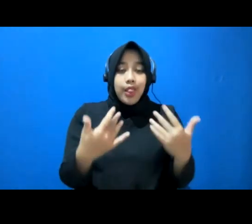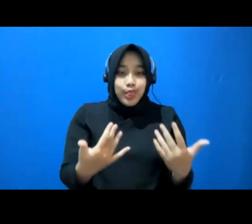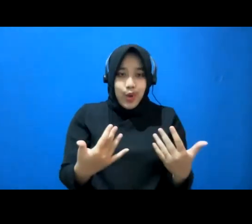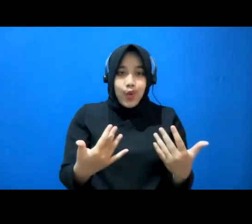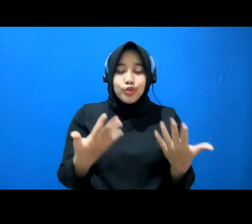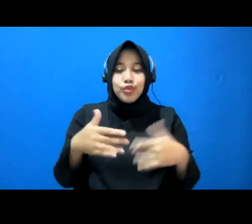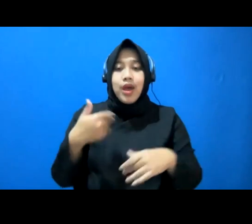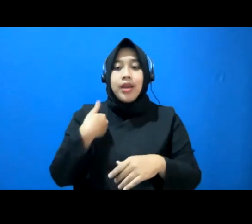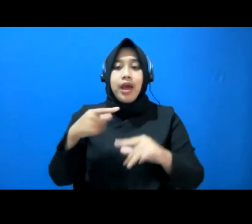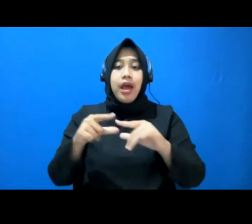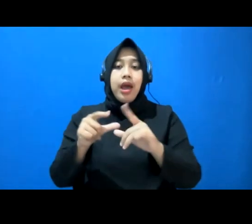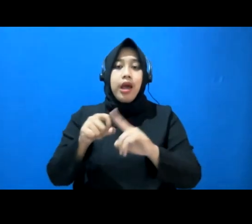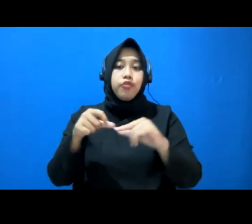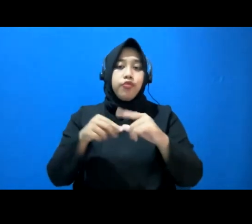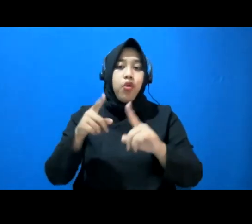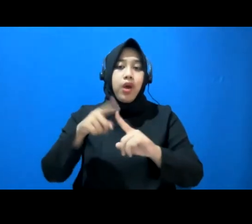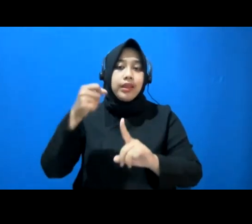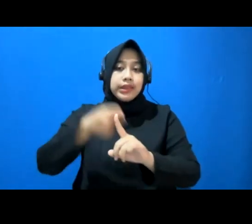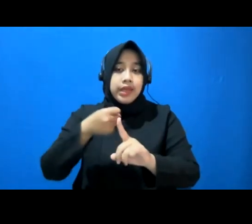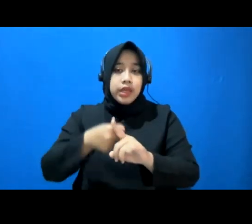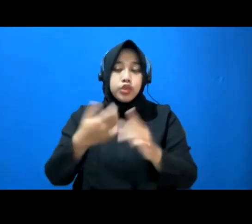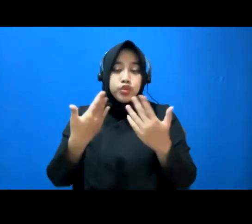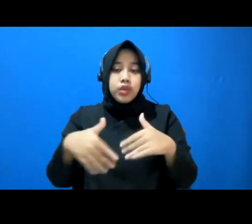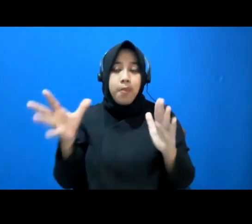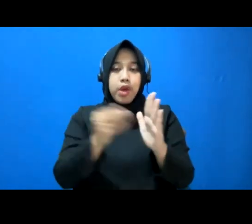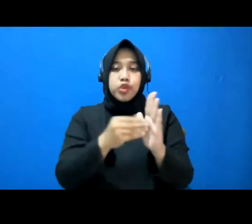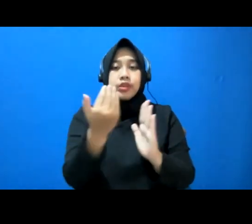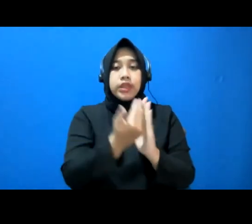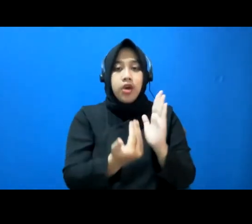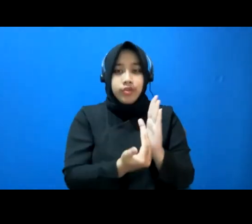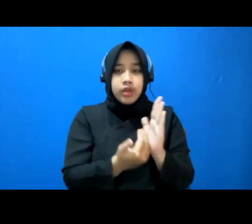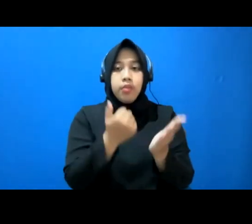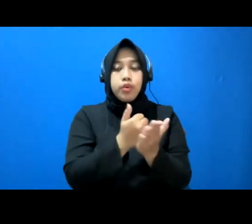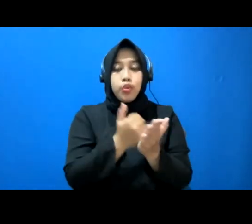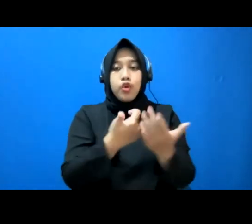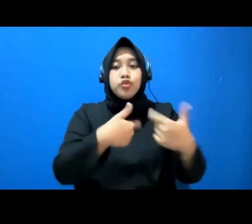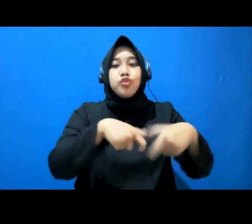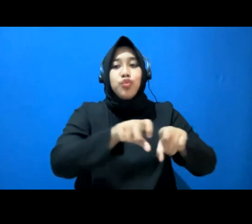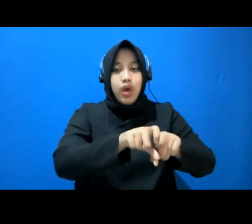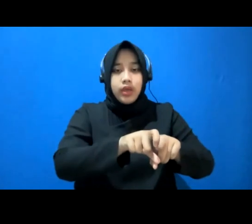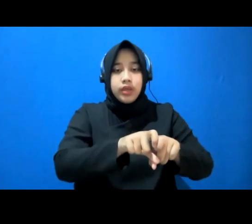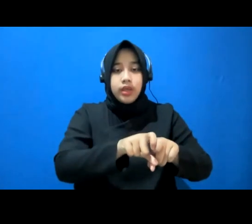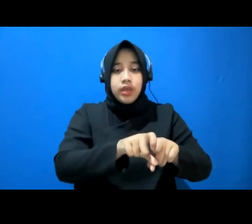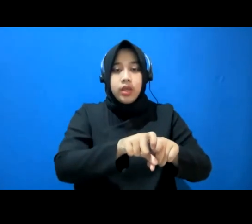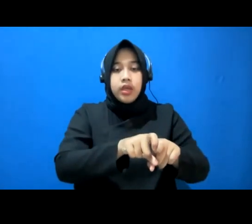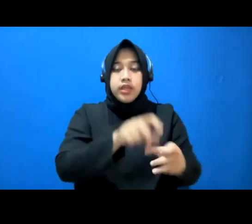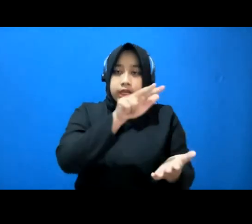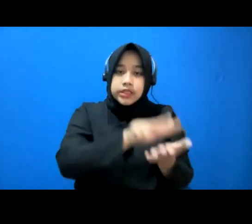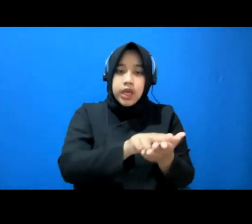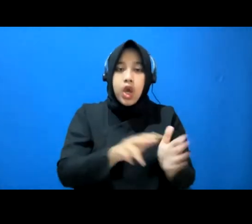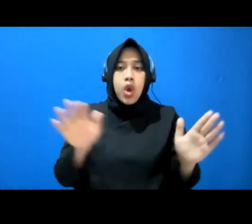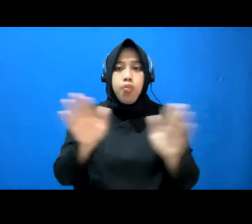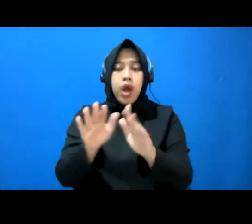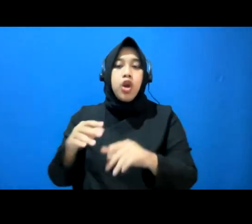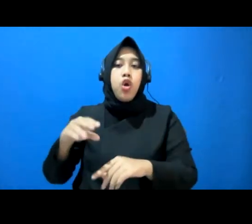advokat yang terdaftar pada organisasi advokat yang kredibel. Bukan sekedar advokat,